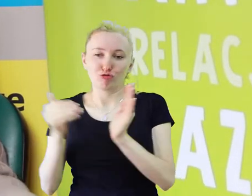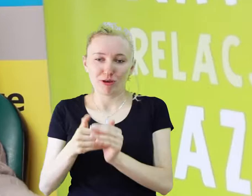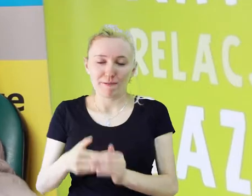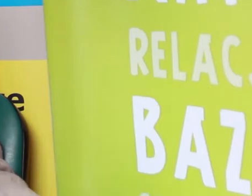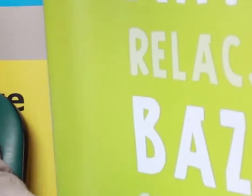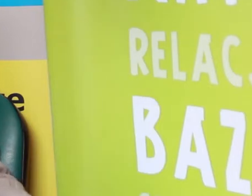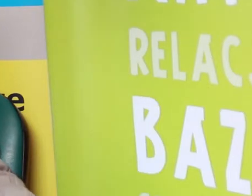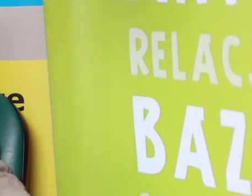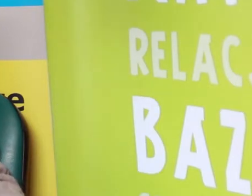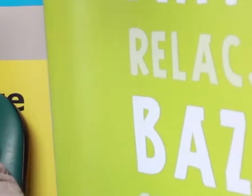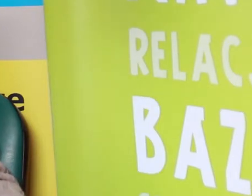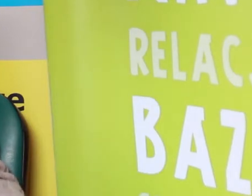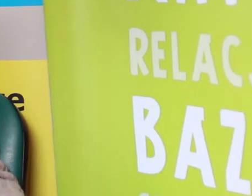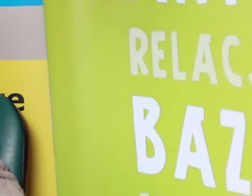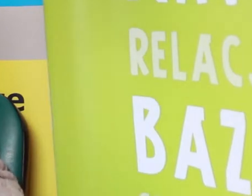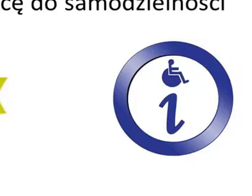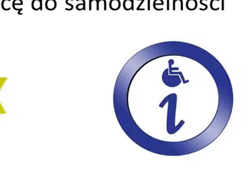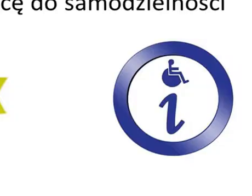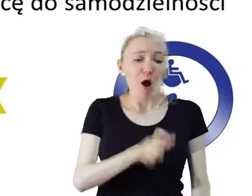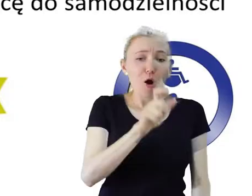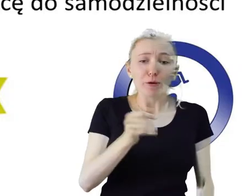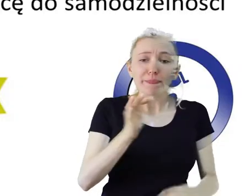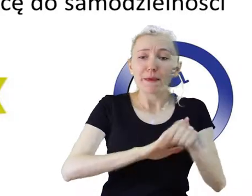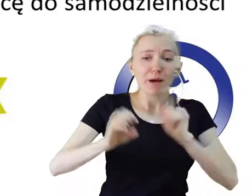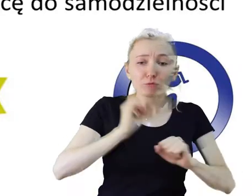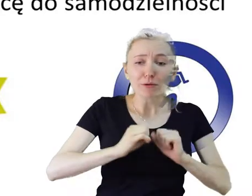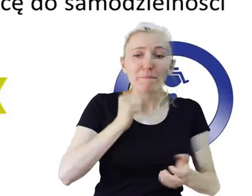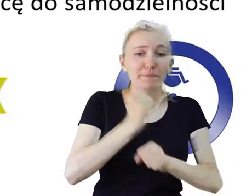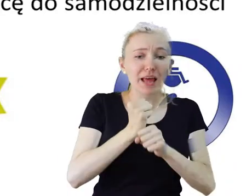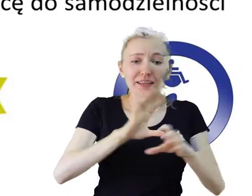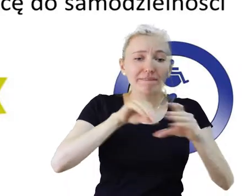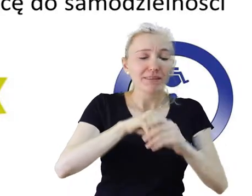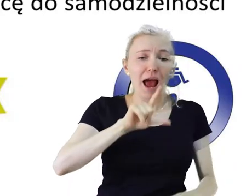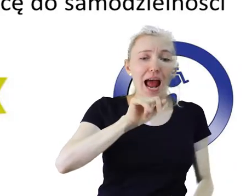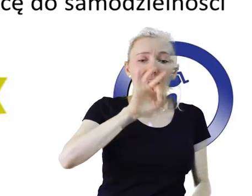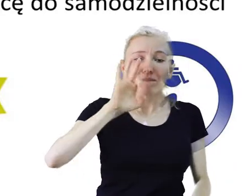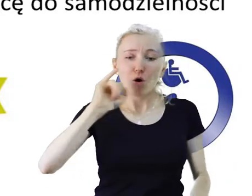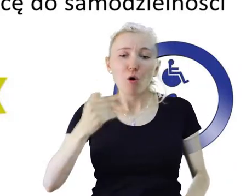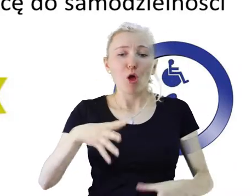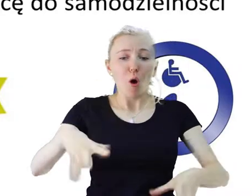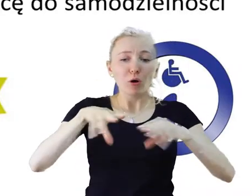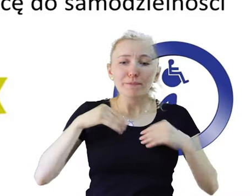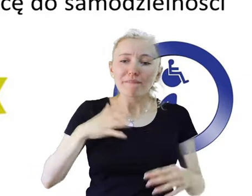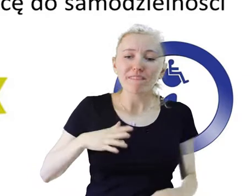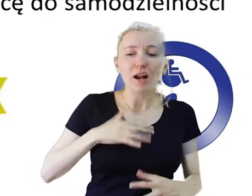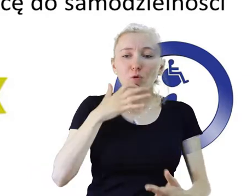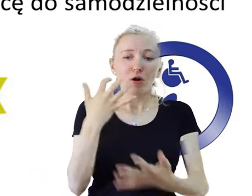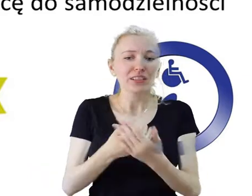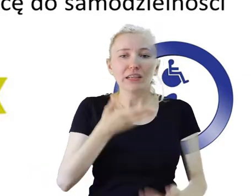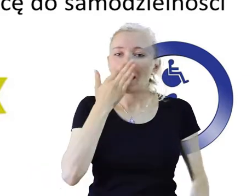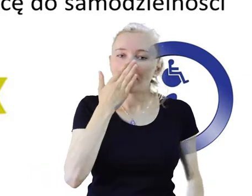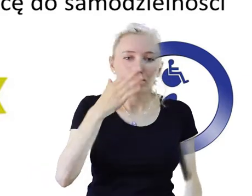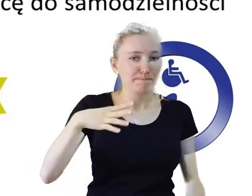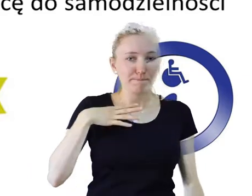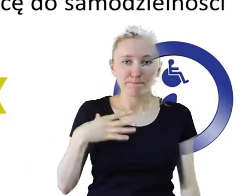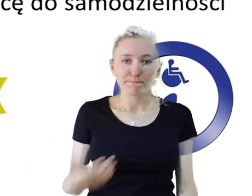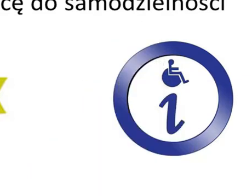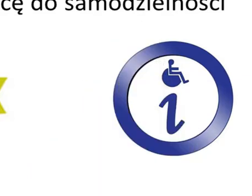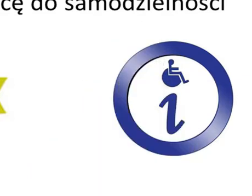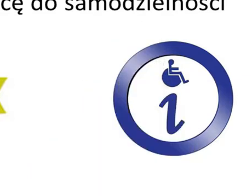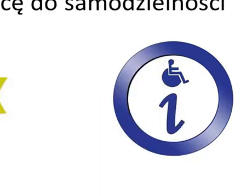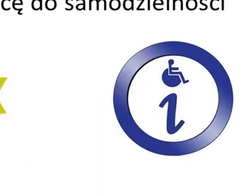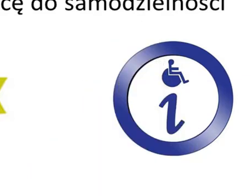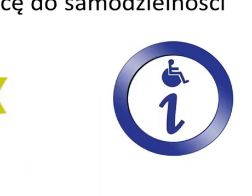wiadomo, że to tak powinno być. Jakie wartości i korzyści dała osobom niepełnosprawnym praca w Lubelskim Forum